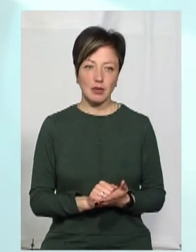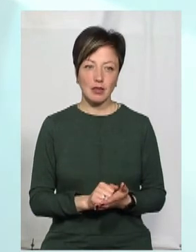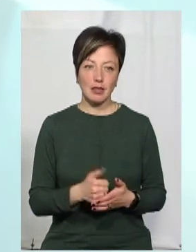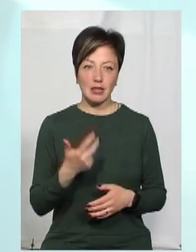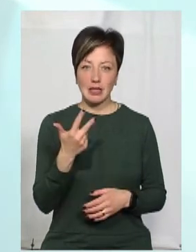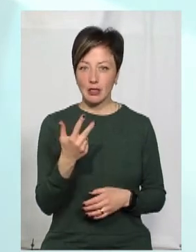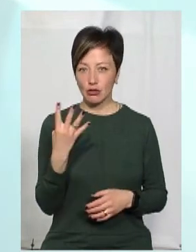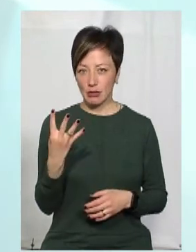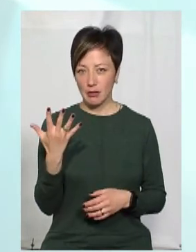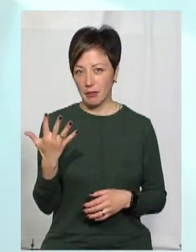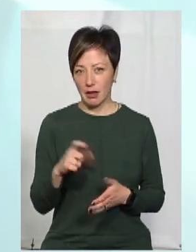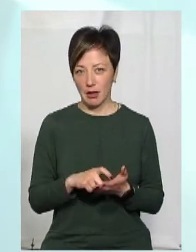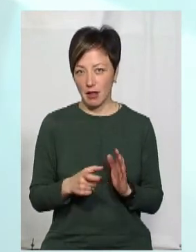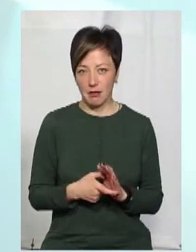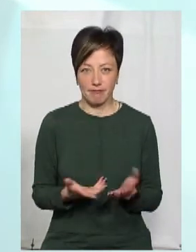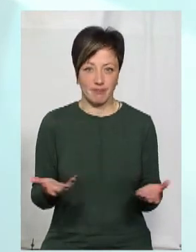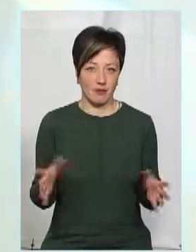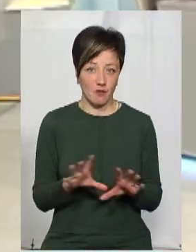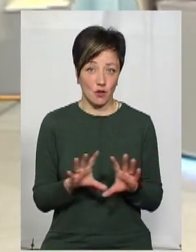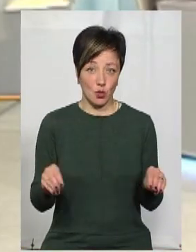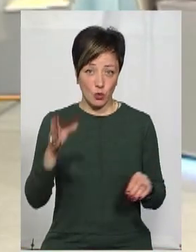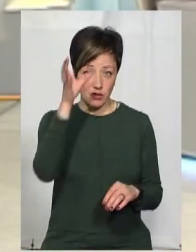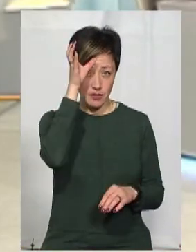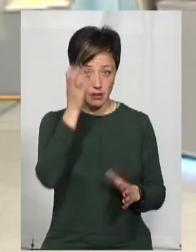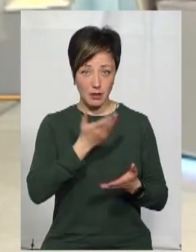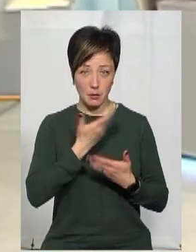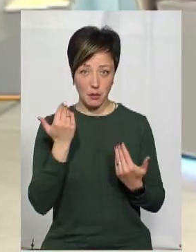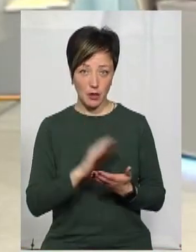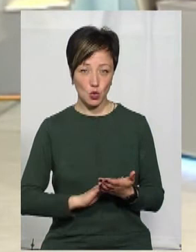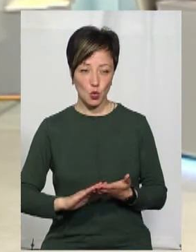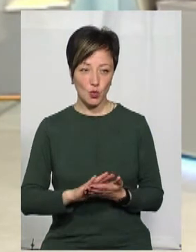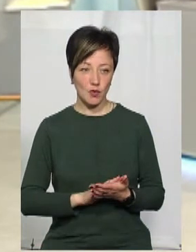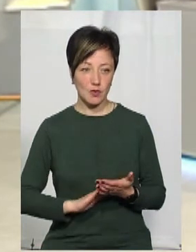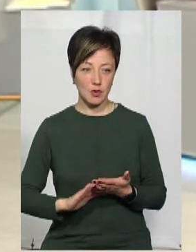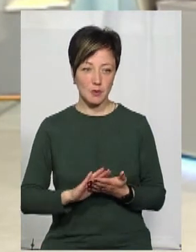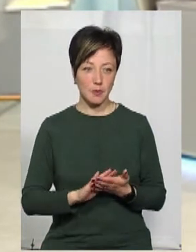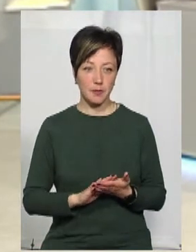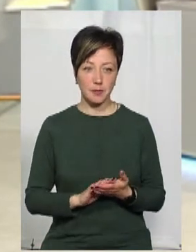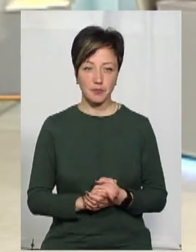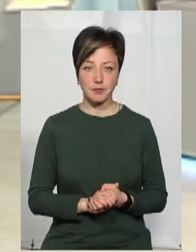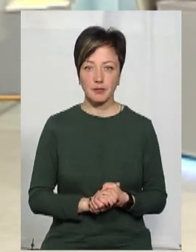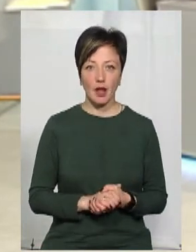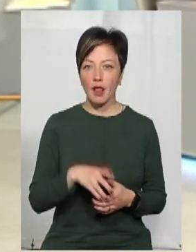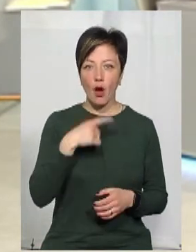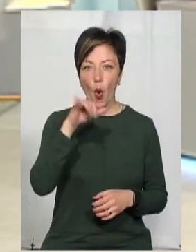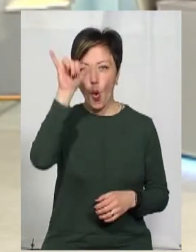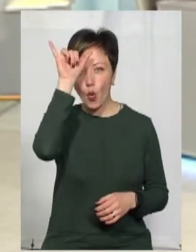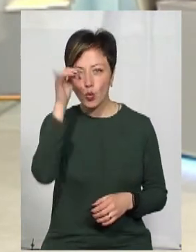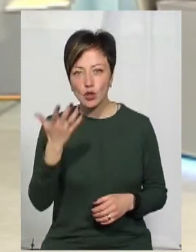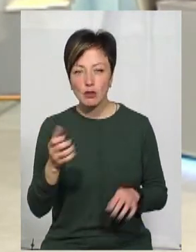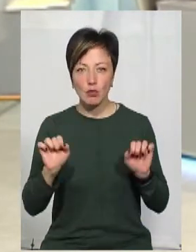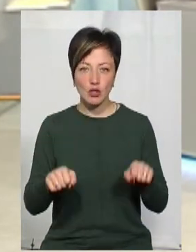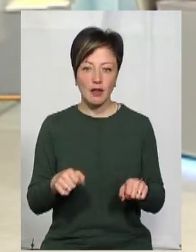Три, чотири, п'ять класів, от яке воно може бути образування. Я вже не кажу там про учільщі, бо